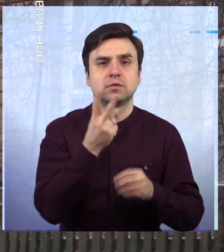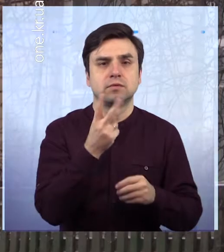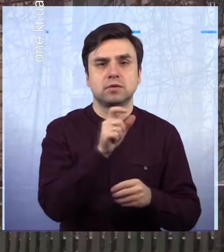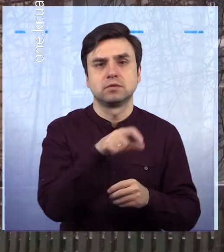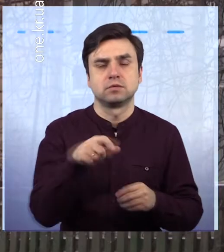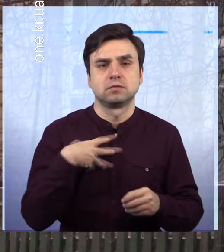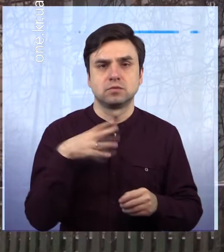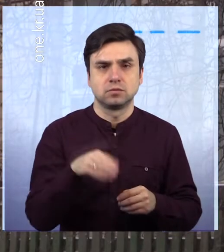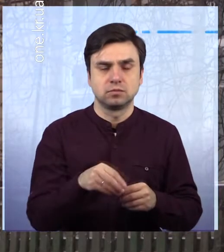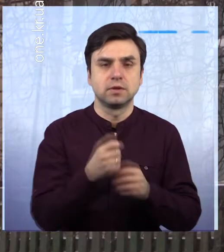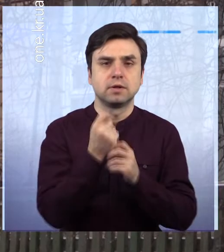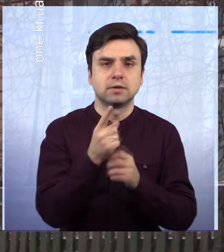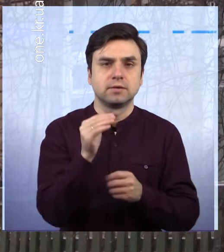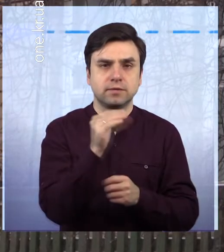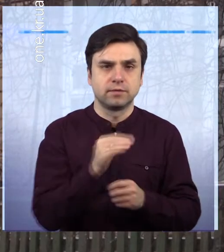встановить слідство.